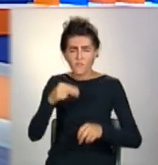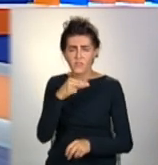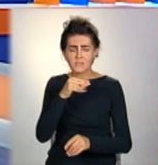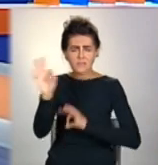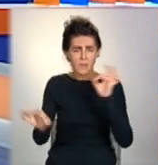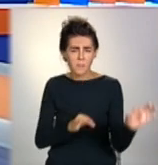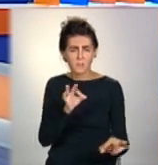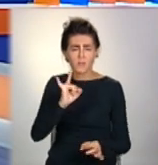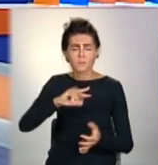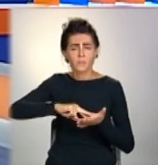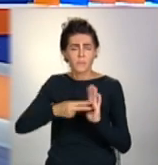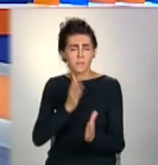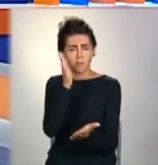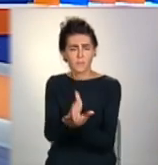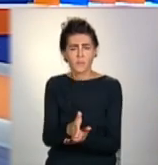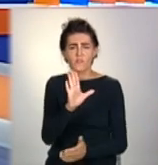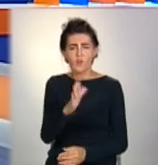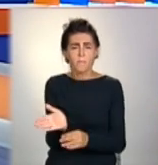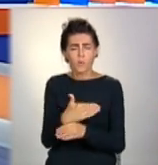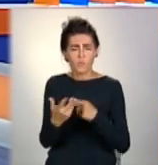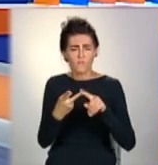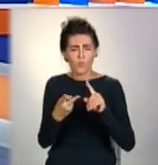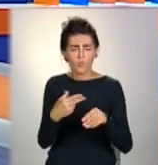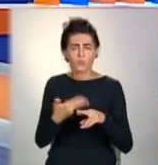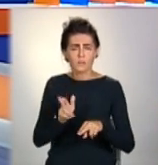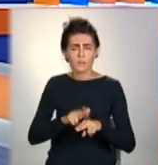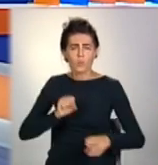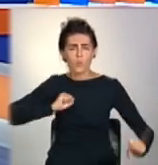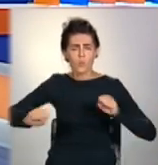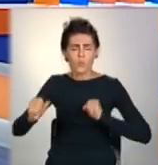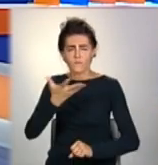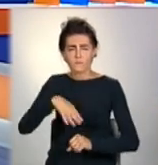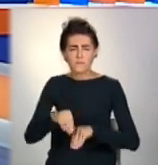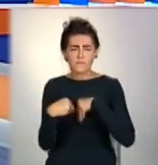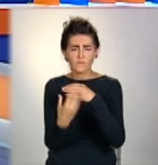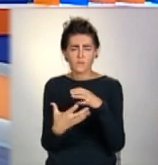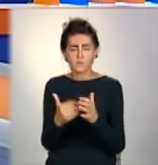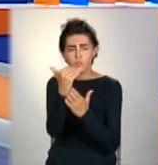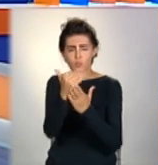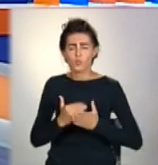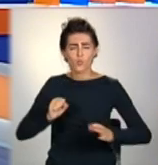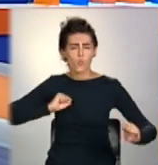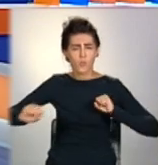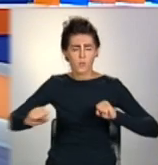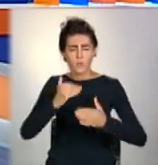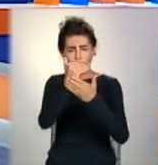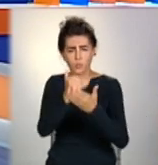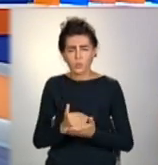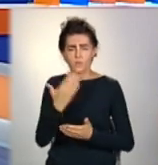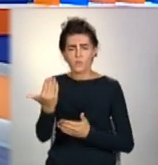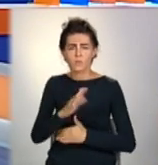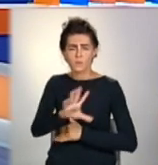та стратегій. У Маріуполі вдруге реалізують унікальну освітню програму для управлінців. Проєкт діє за участі